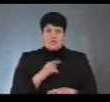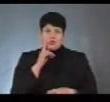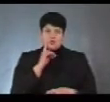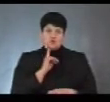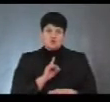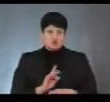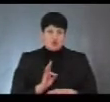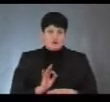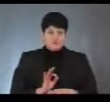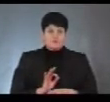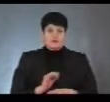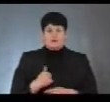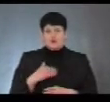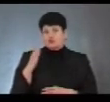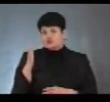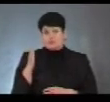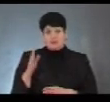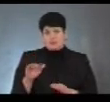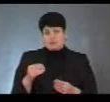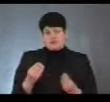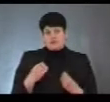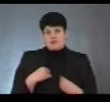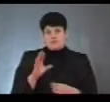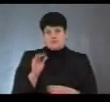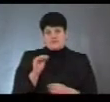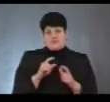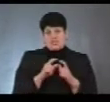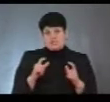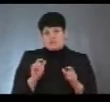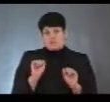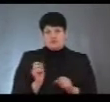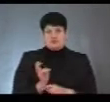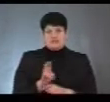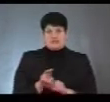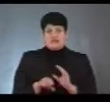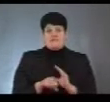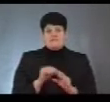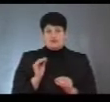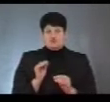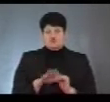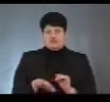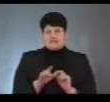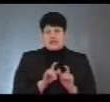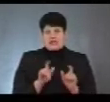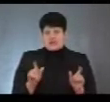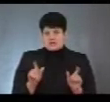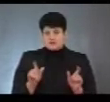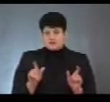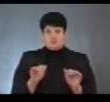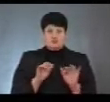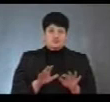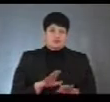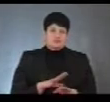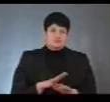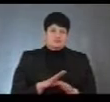проголосувати. Потім мені видали посвідчення, з яким я можу прийти на виборчу дільницю свою. Процедура зайняла